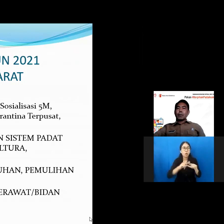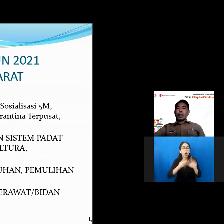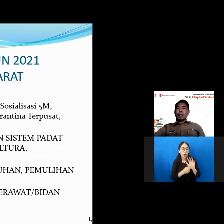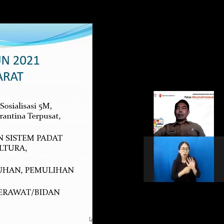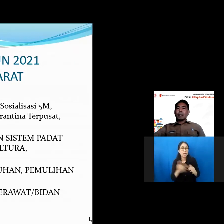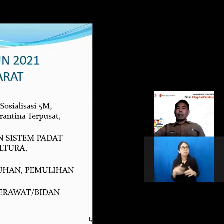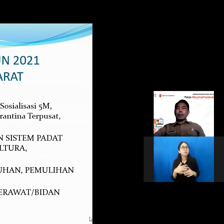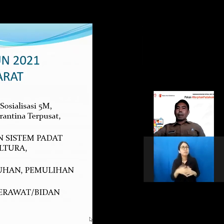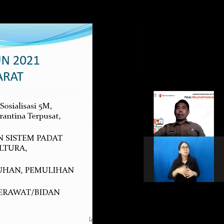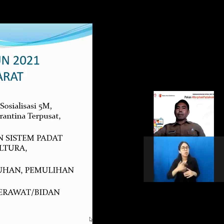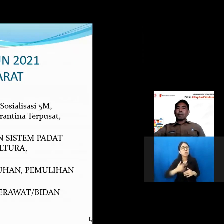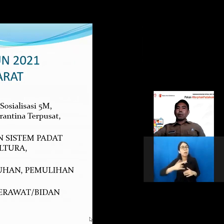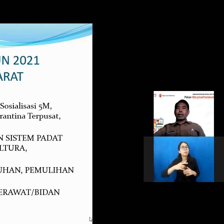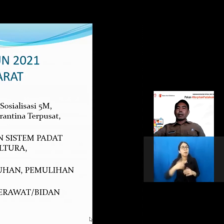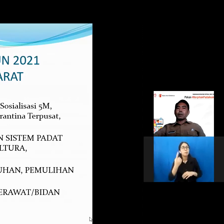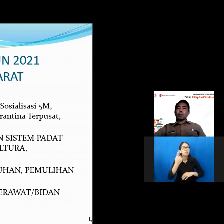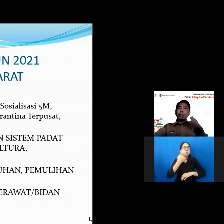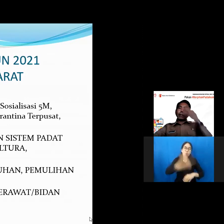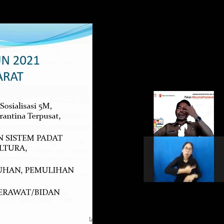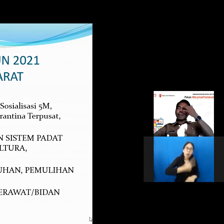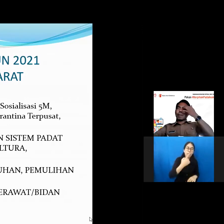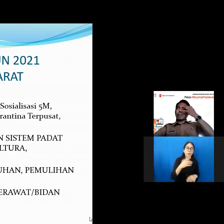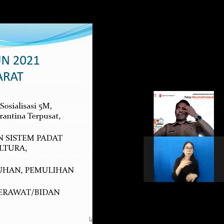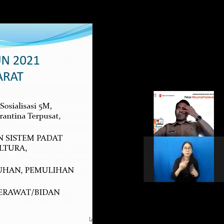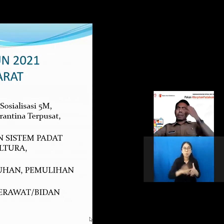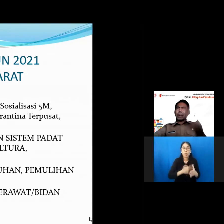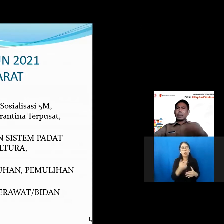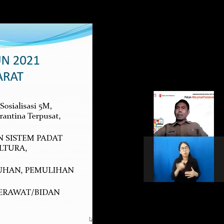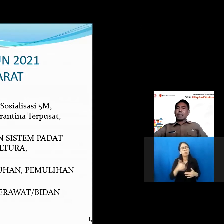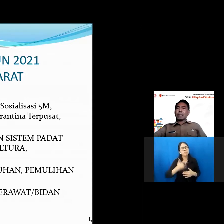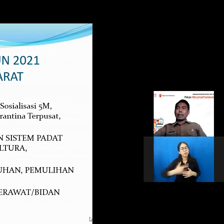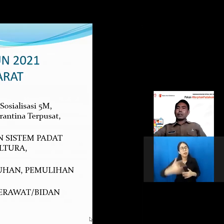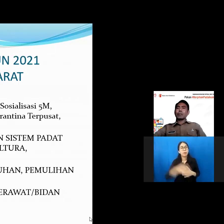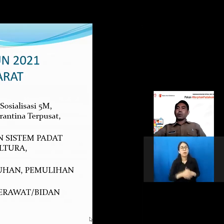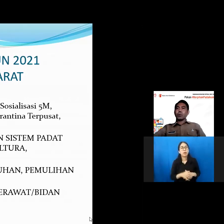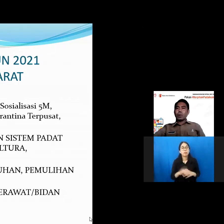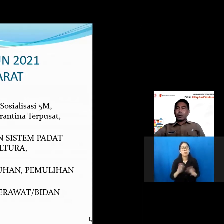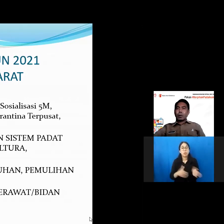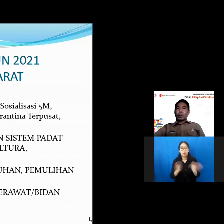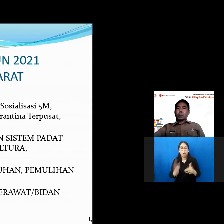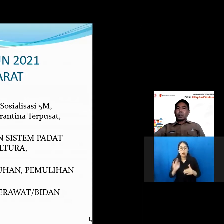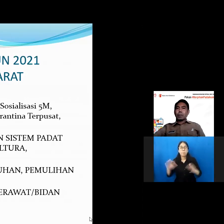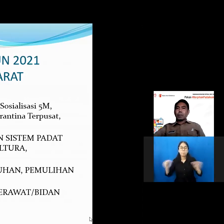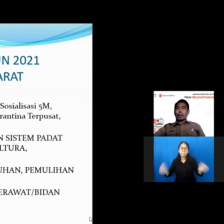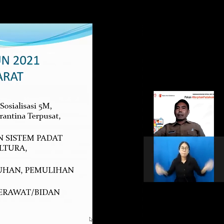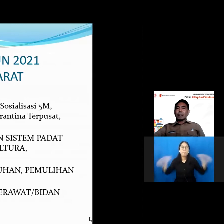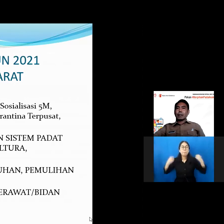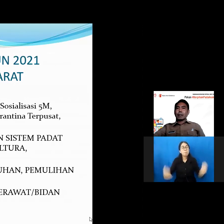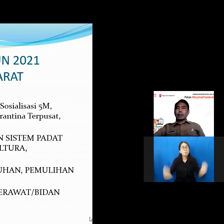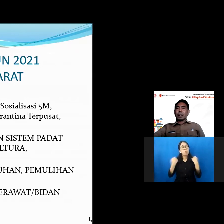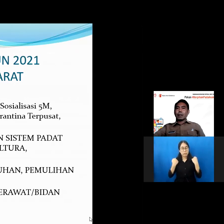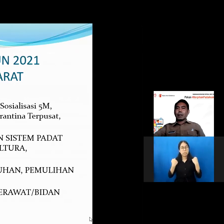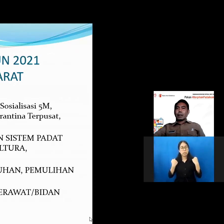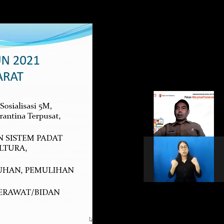ada dua PMT pemulihan itu PMT pemulihan bagi Bali Tagisi Buruk itu kita berikan